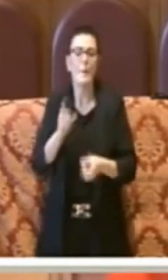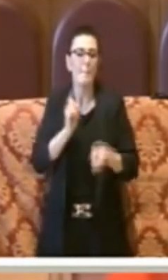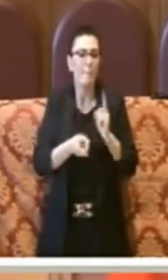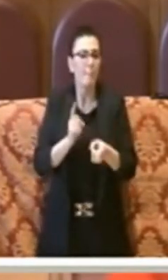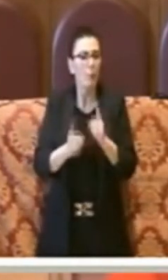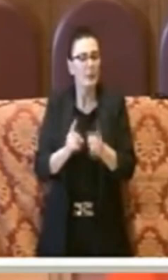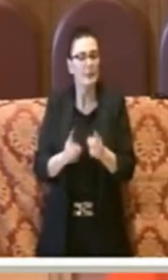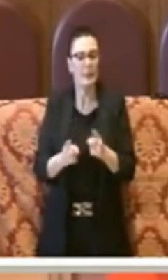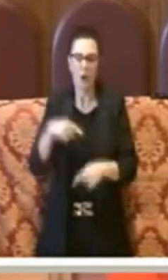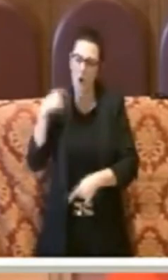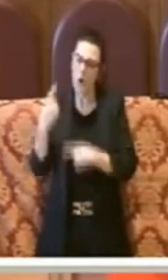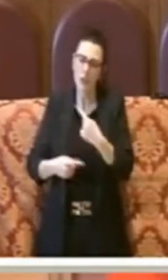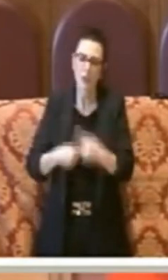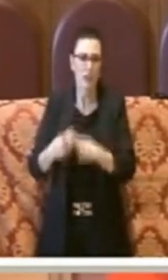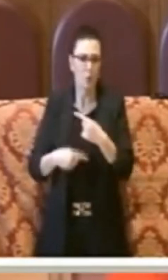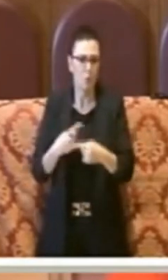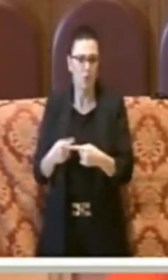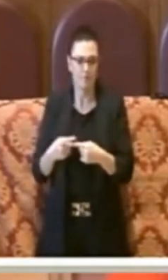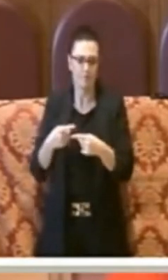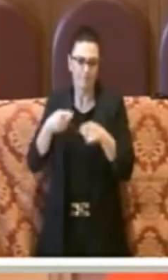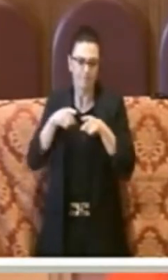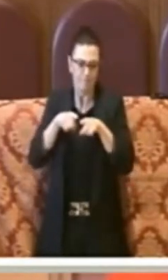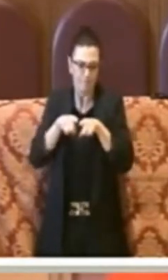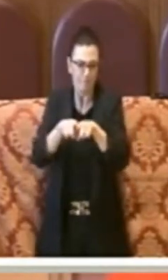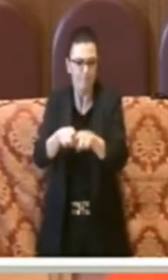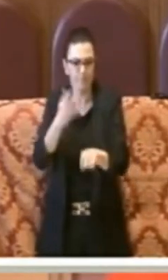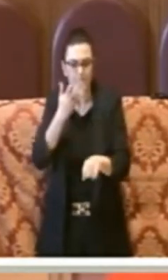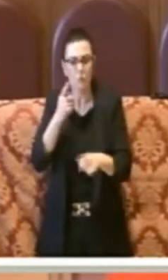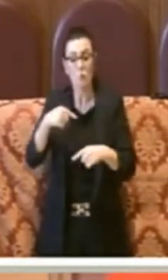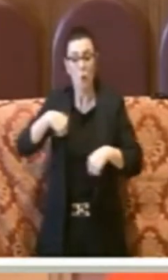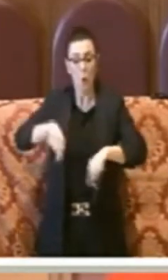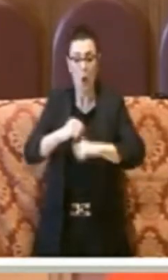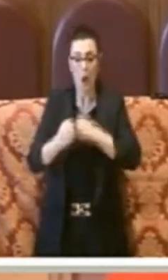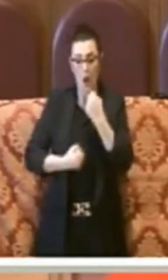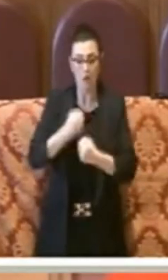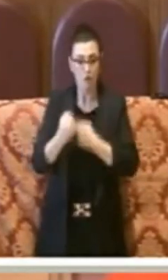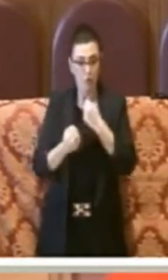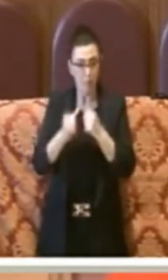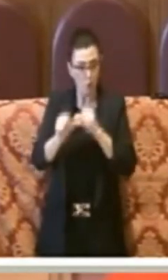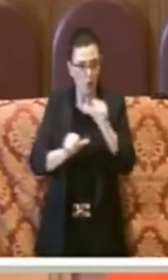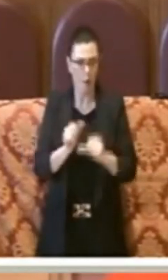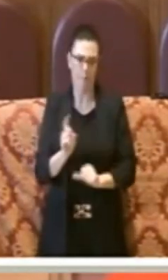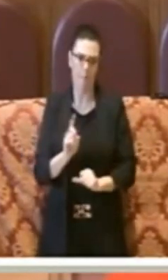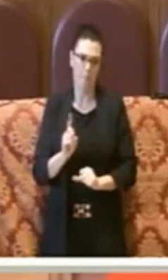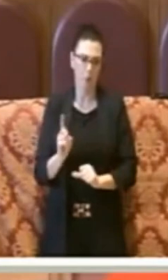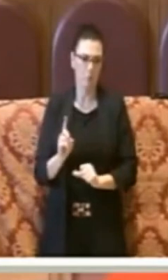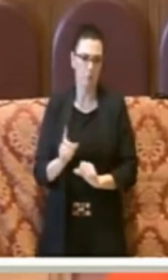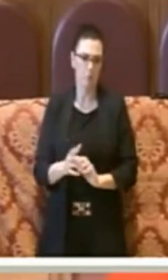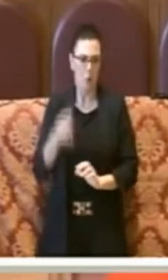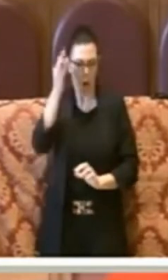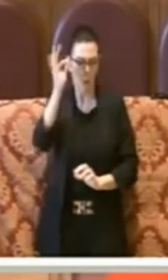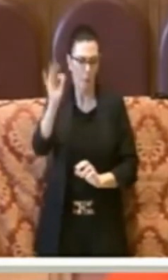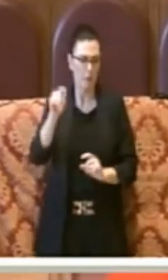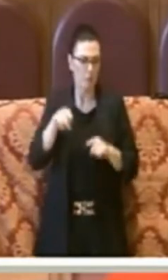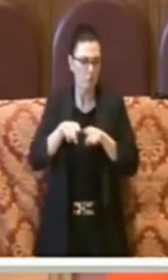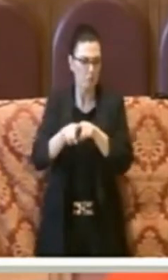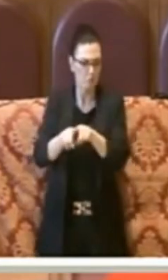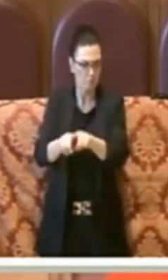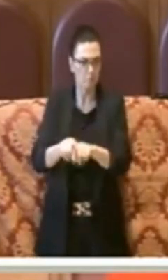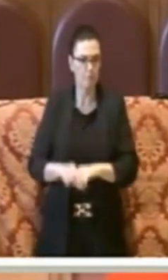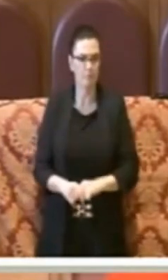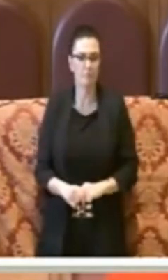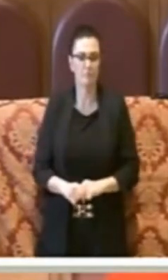continuamente in questo senso e non credo che cambieremo atteggiamento rispetto a questa volontà.